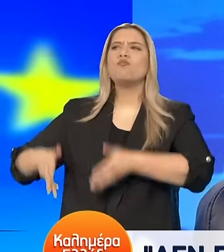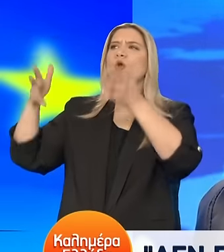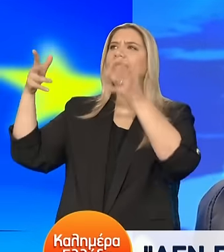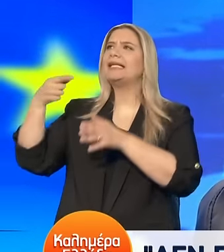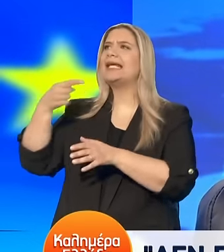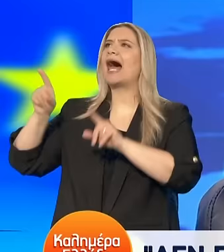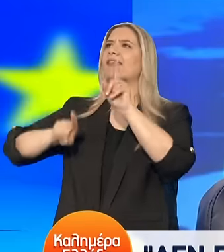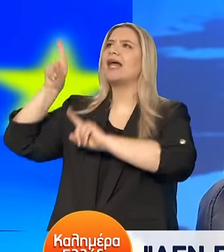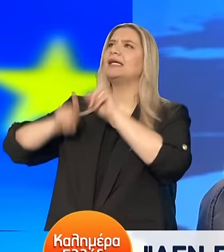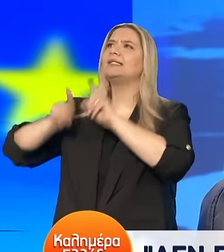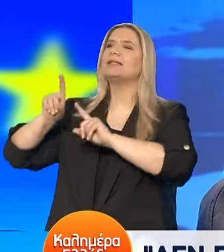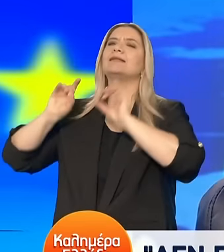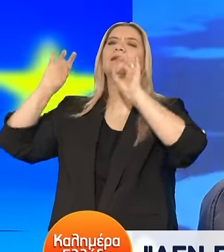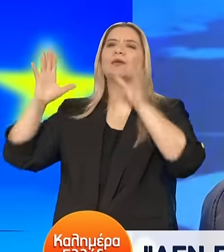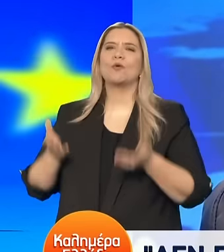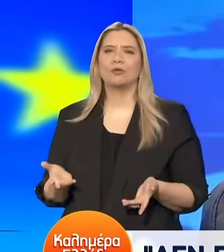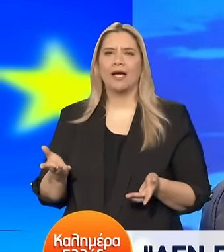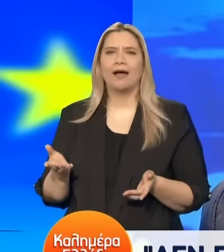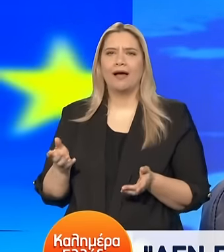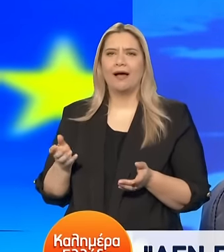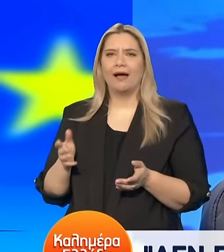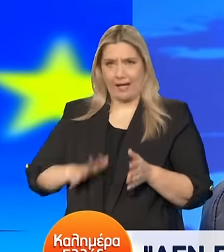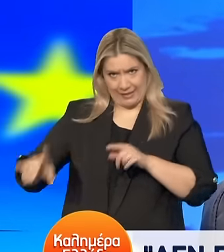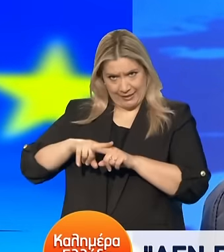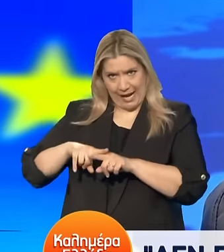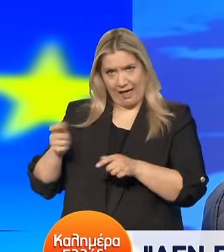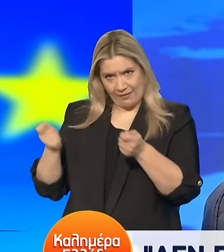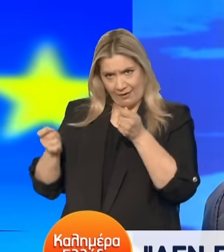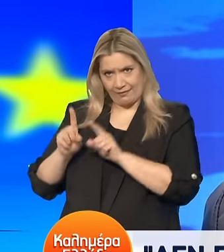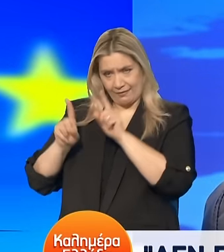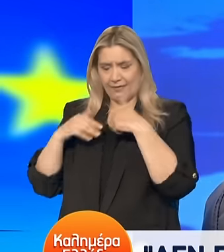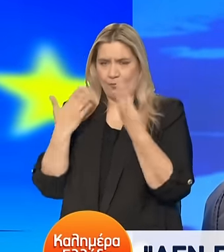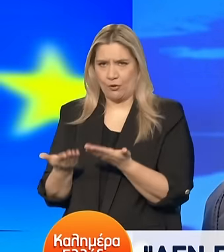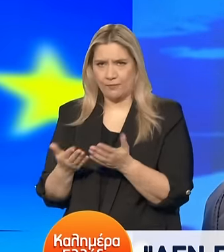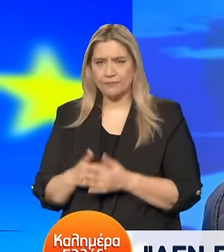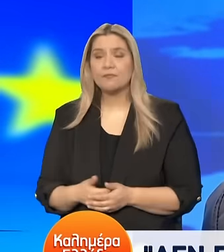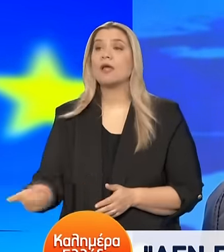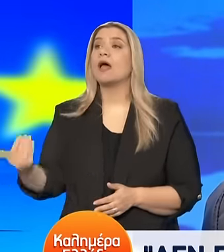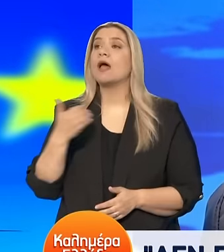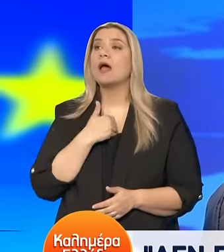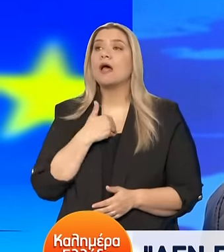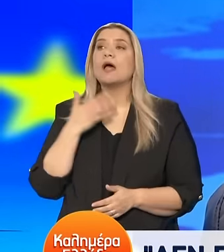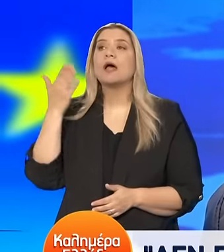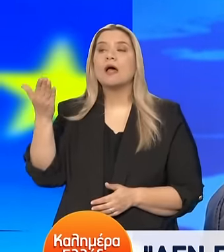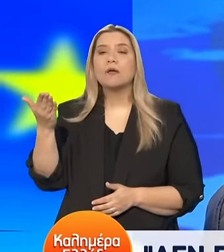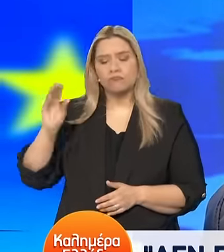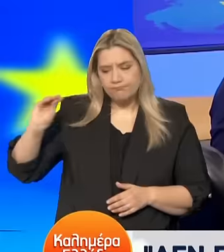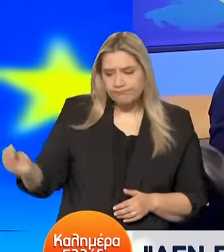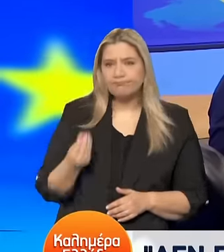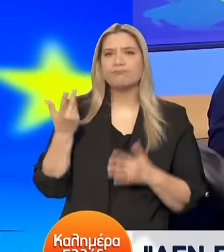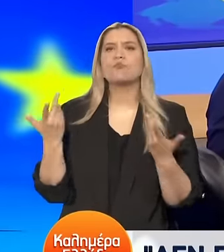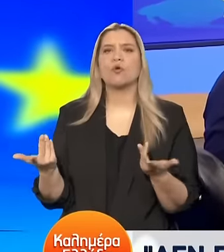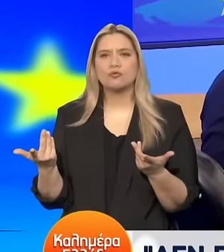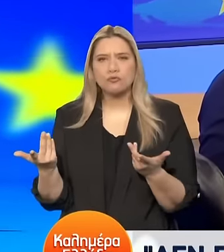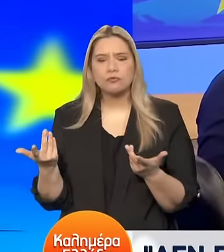αυτό Τώρα ξεκινάει Εγώ εκλέγομαι 20 χρόνια Βουλευτής Με έχει τιμήσει ο ελληνικός λαός 20